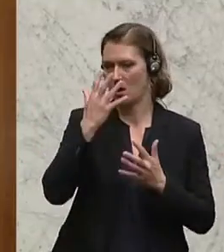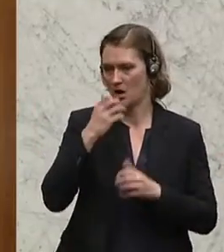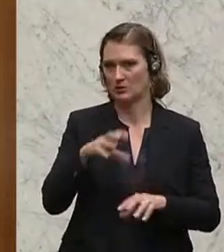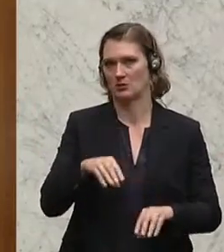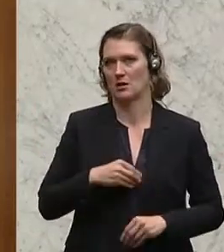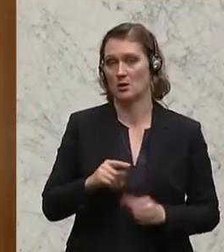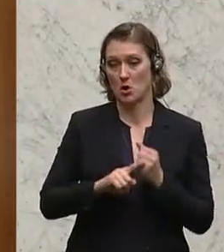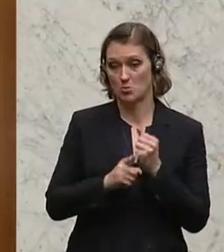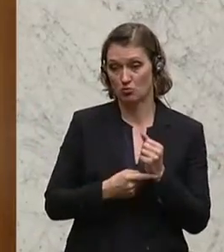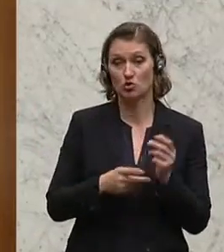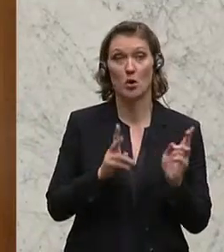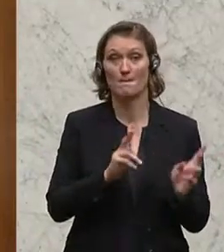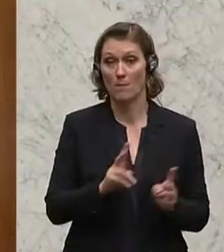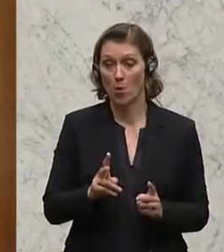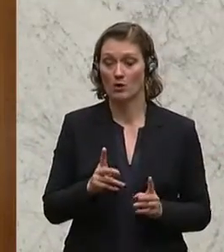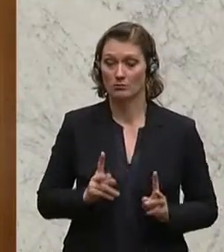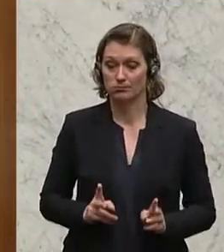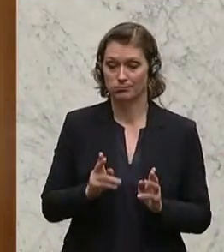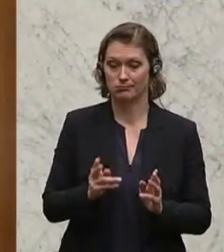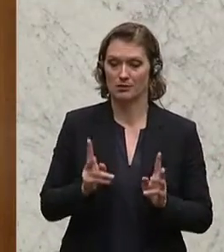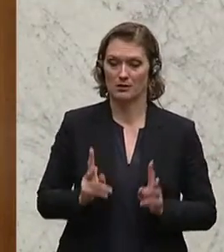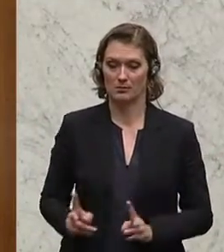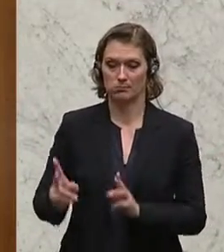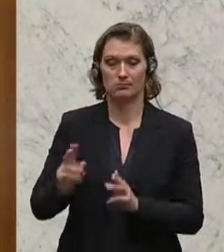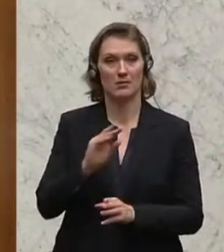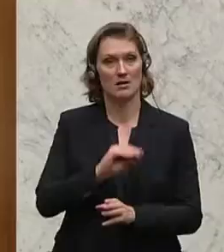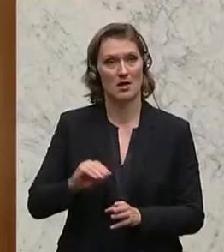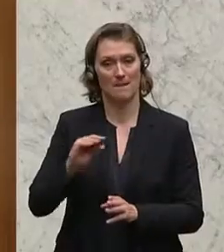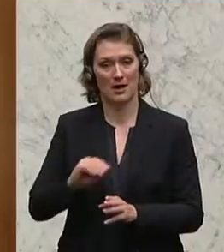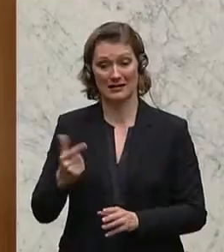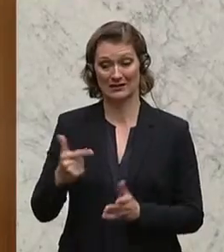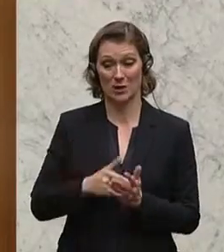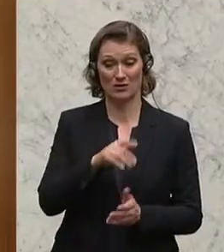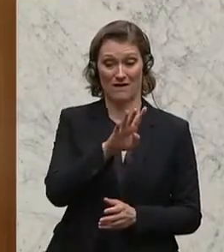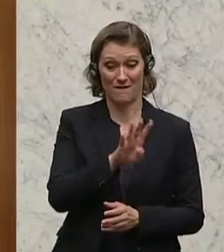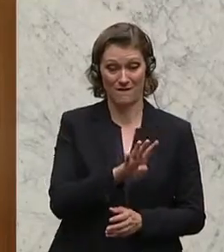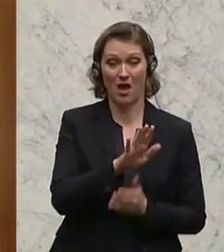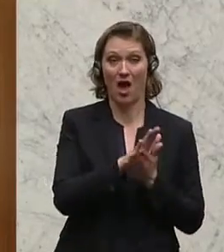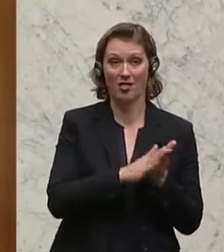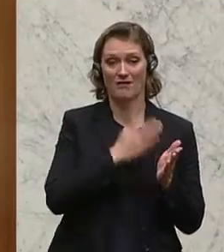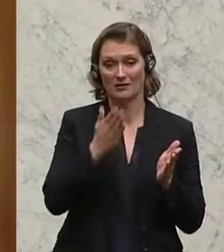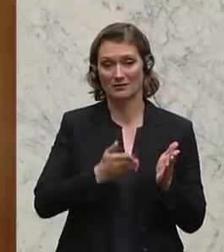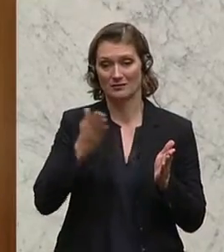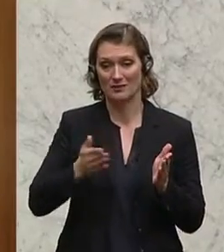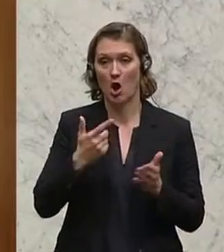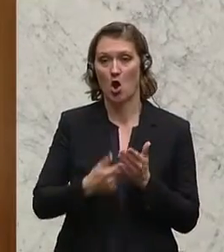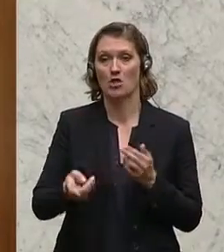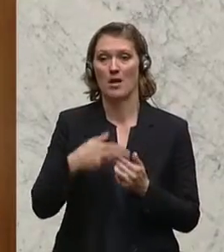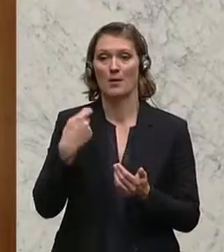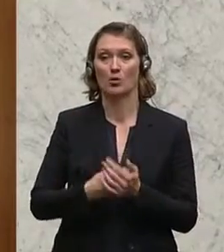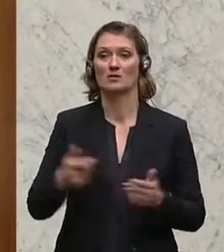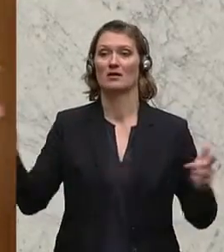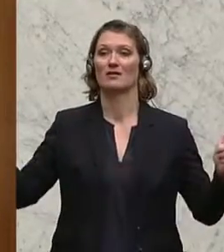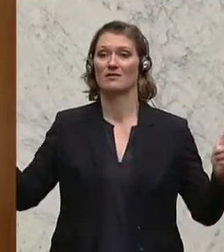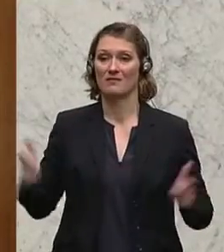was budgetär möglich ist, tatsächlich in eine Etappe eingetaktet wurde und wir seit 2004 sukzessive die Lohnnebenkosten senken.